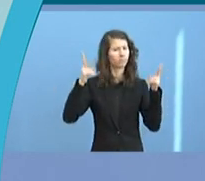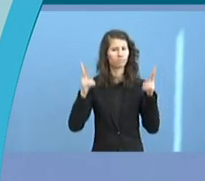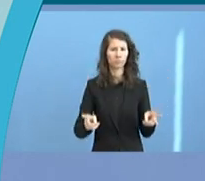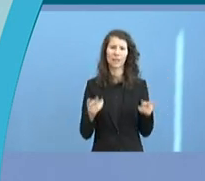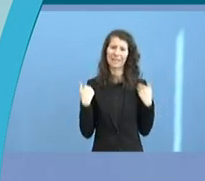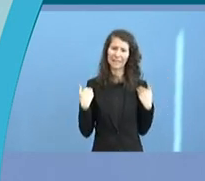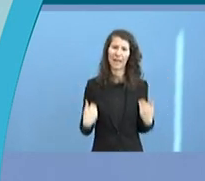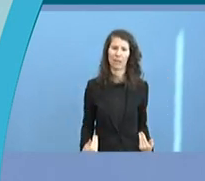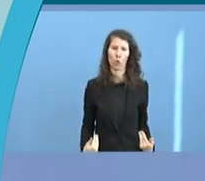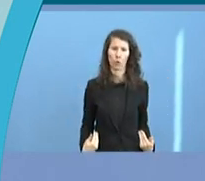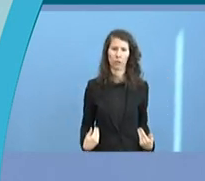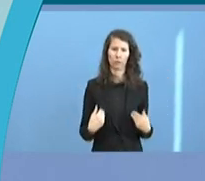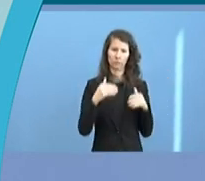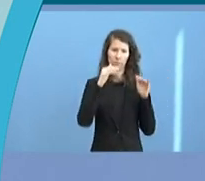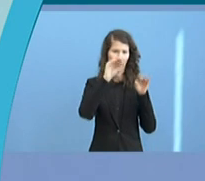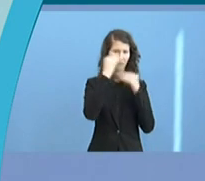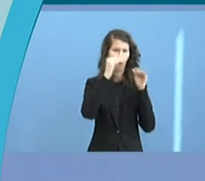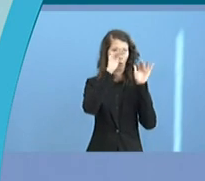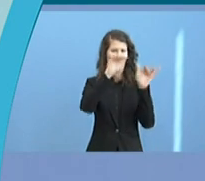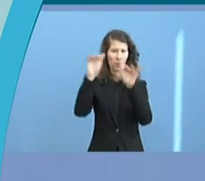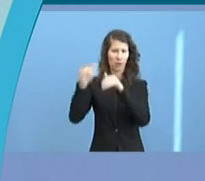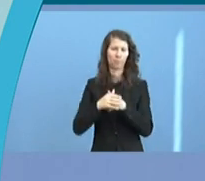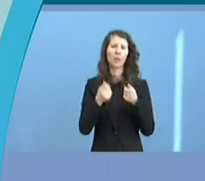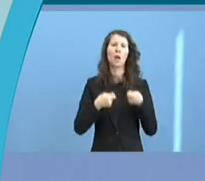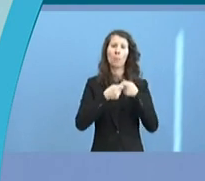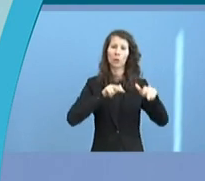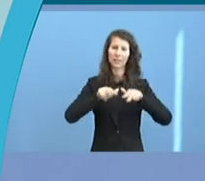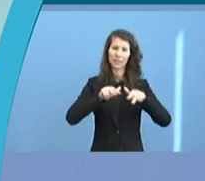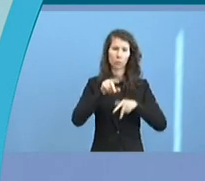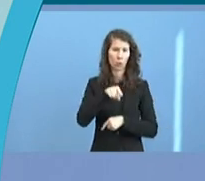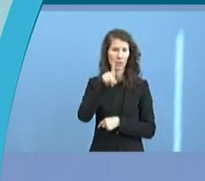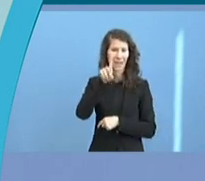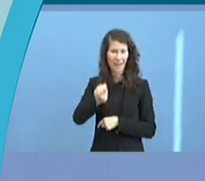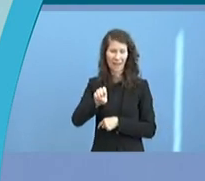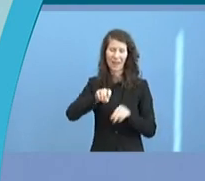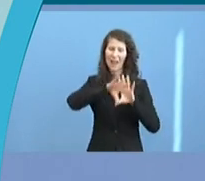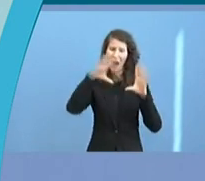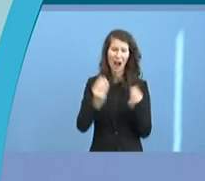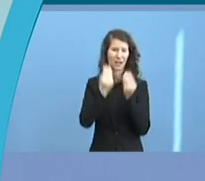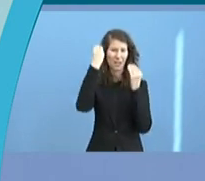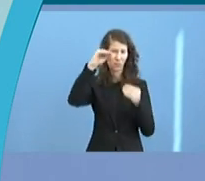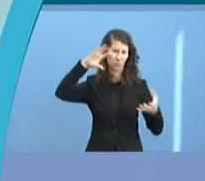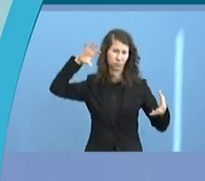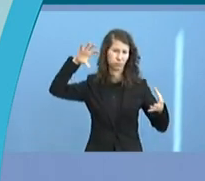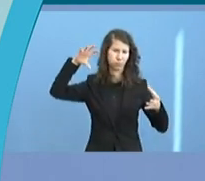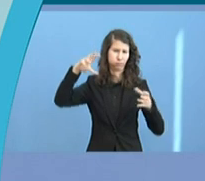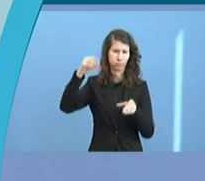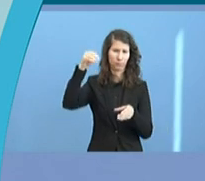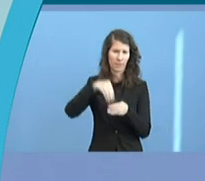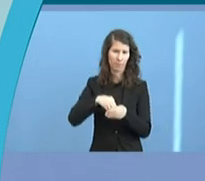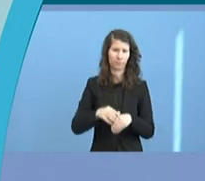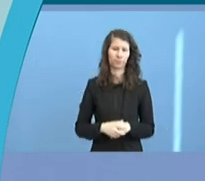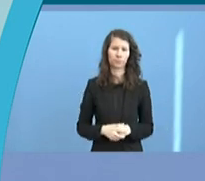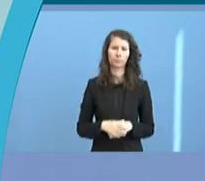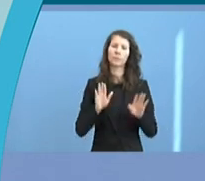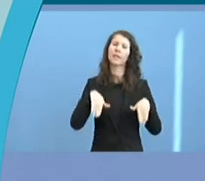Verfügung. Und Sie finden auf bundesregierung.de alles Wesentliche gebündelt. Und ich appelliere wirklich, und es gibt Medien, die